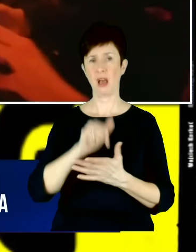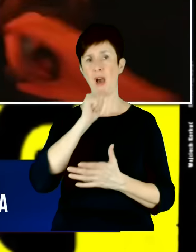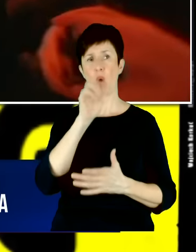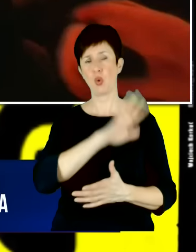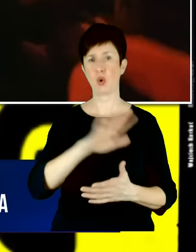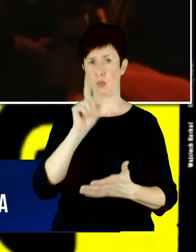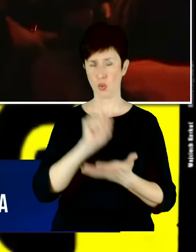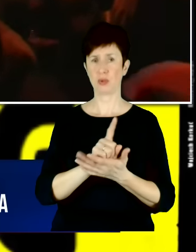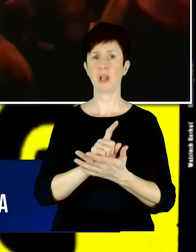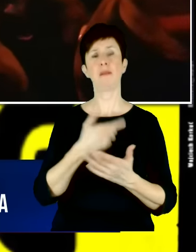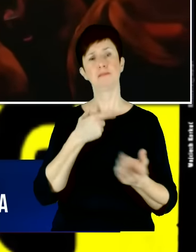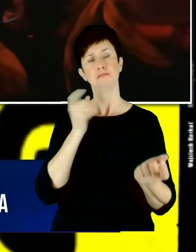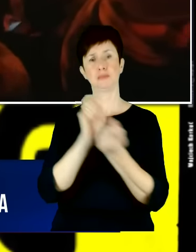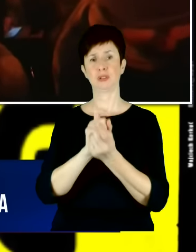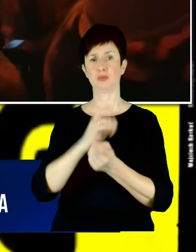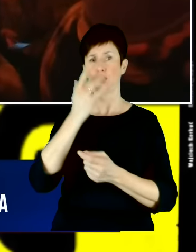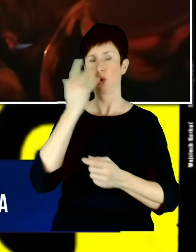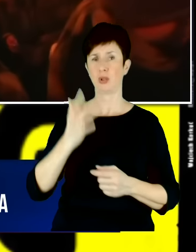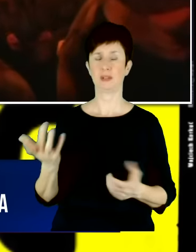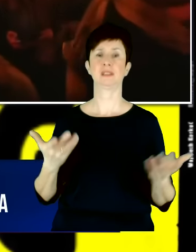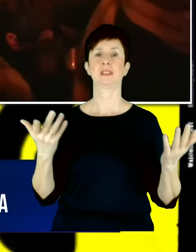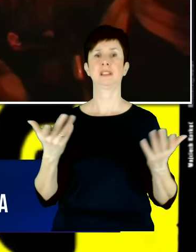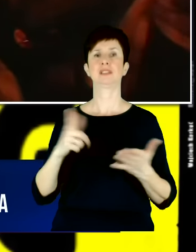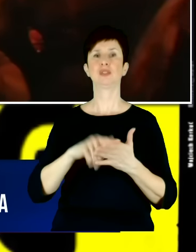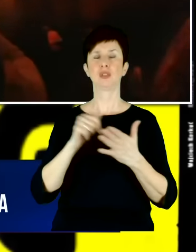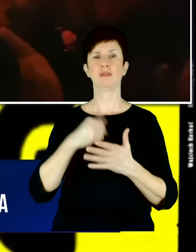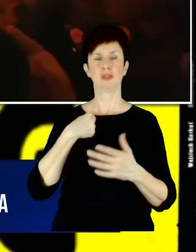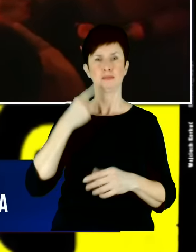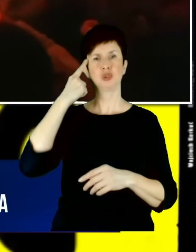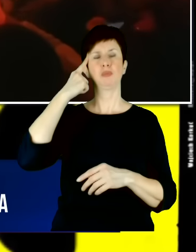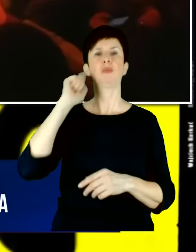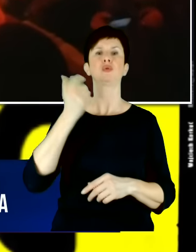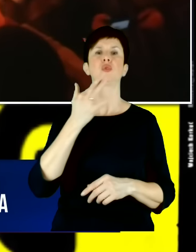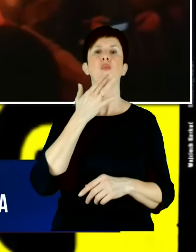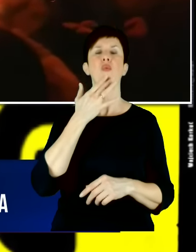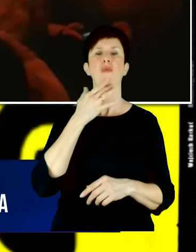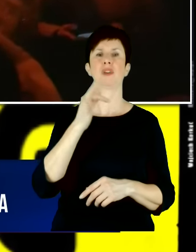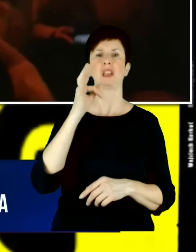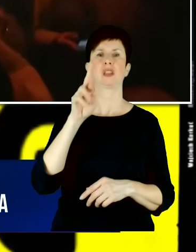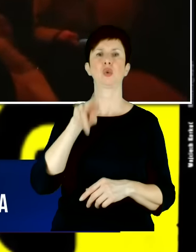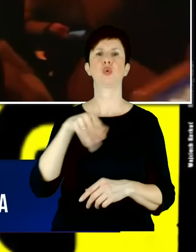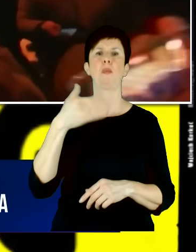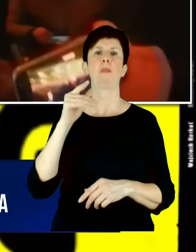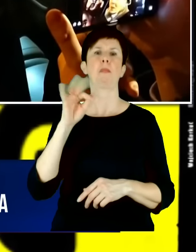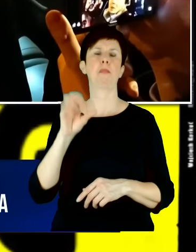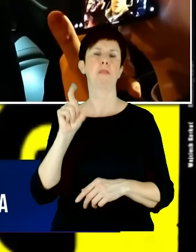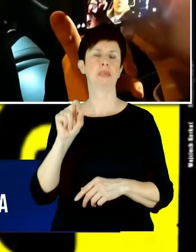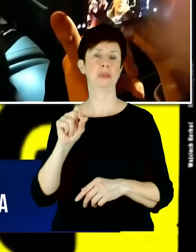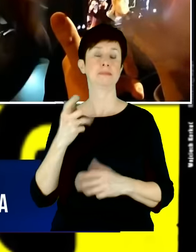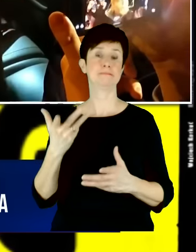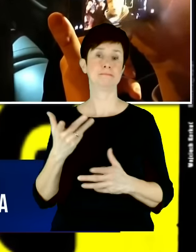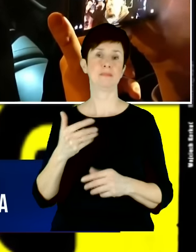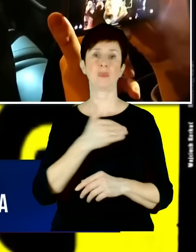kontekście wypowiedzi Donald Trumpa znów powrócił temat wydatków na obronność. Wiemy jak to wygląda w Europie. Polska jest jednym z nielicznych